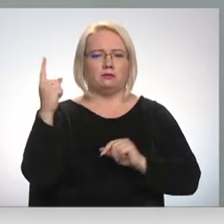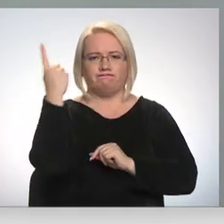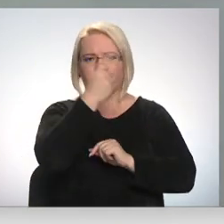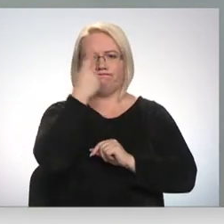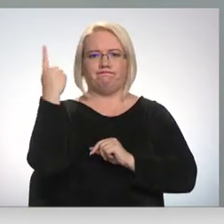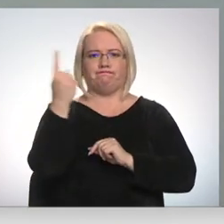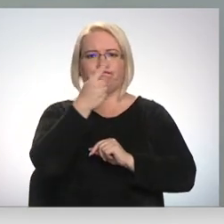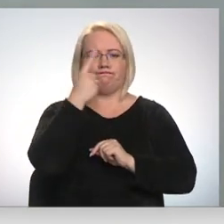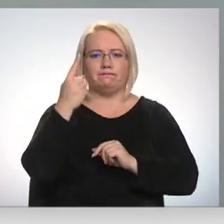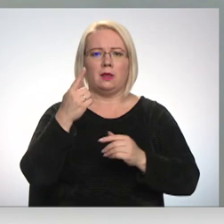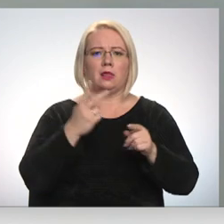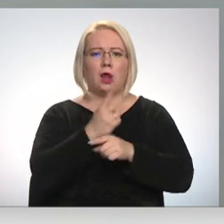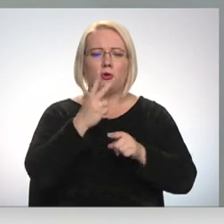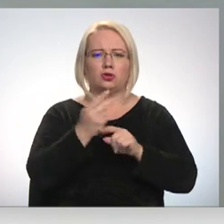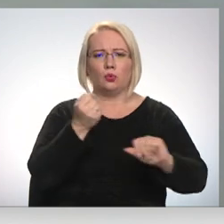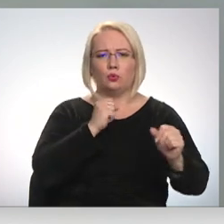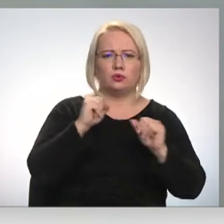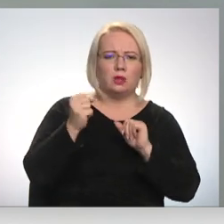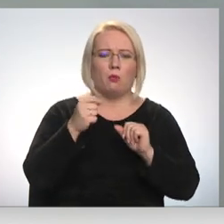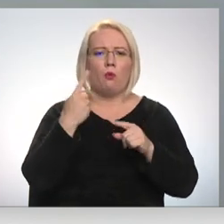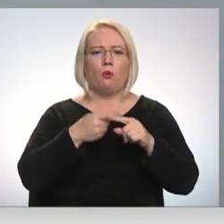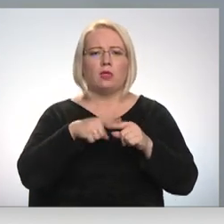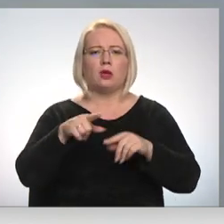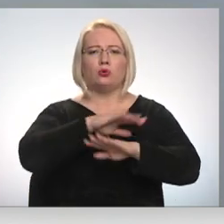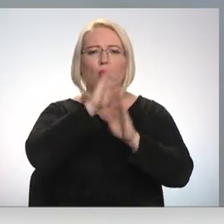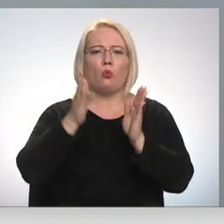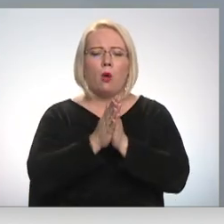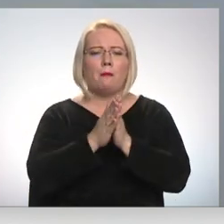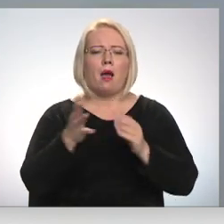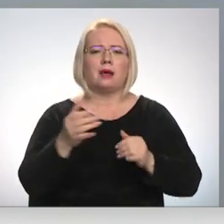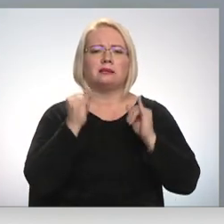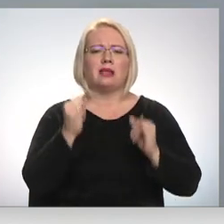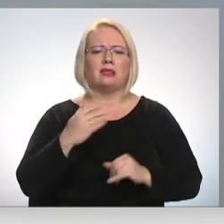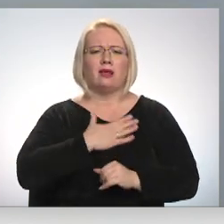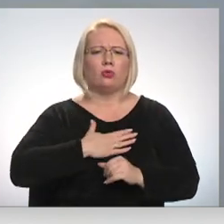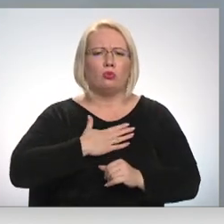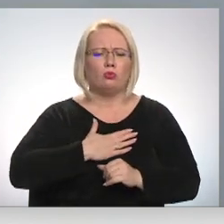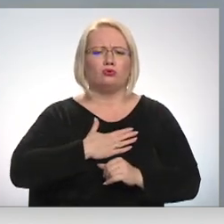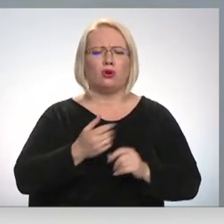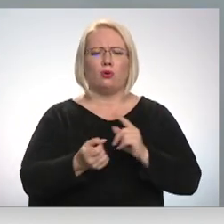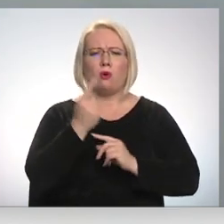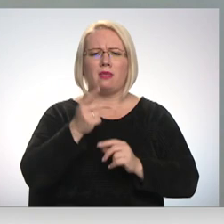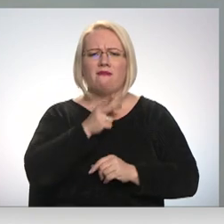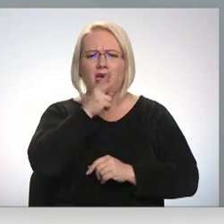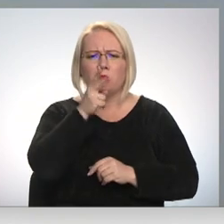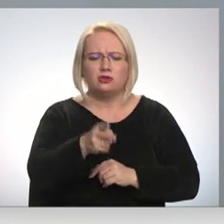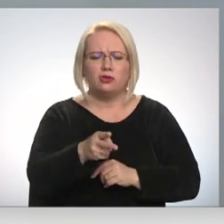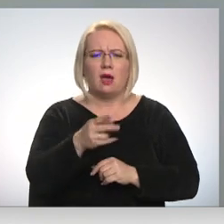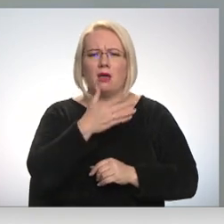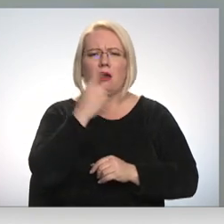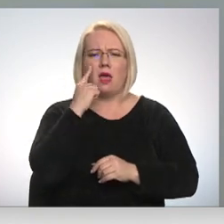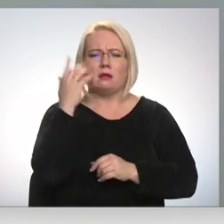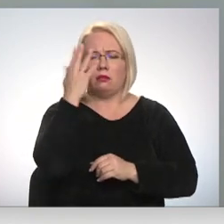izteikt koordinācijas trācējumu. Parasti tas ir kopā ar sliktu dūšu, vēmšanu, neskaidru redzi,